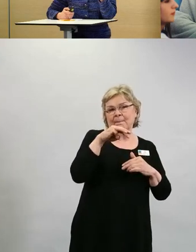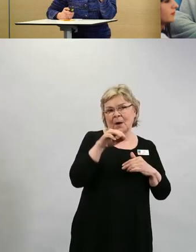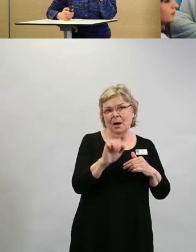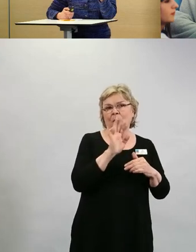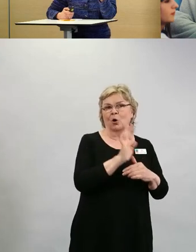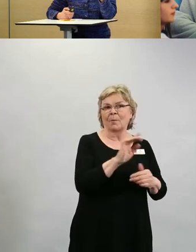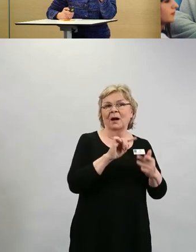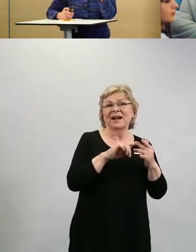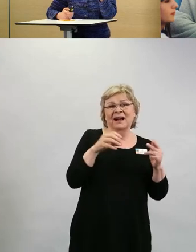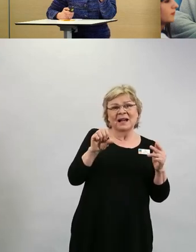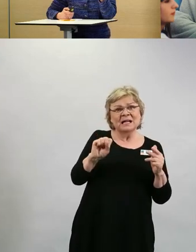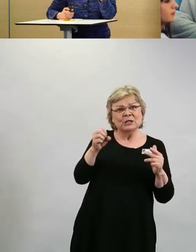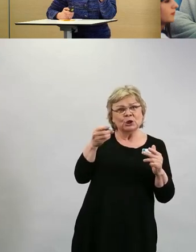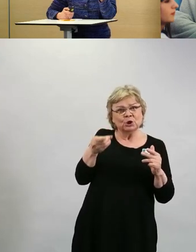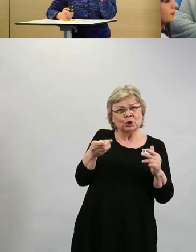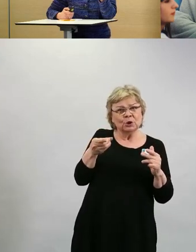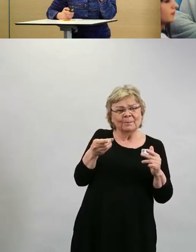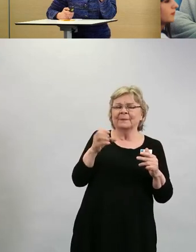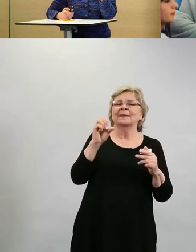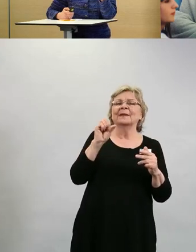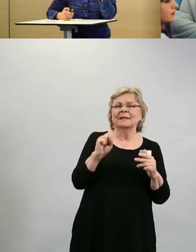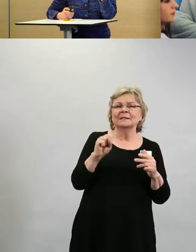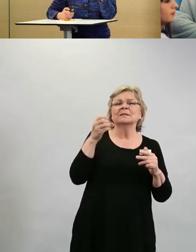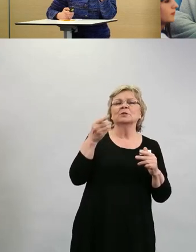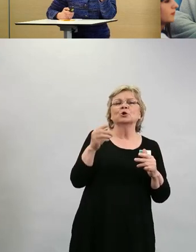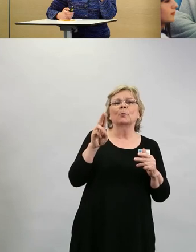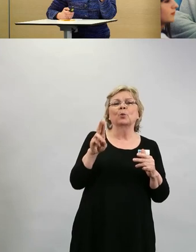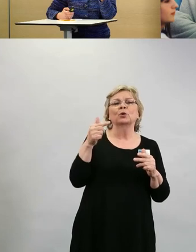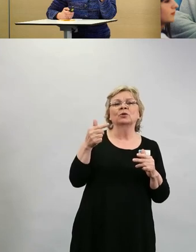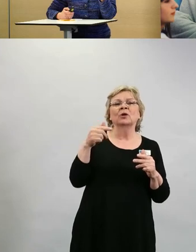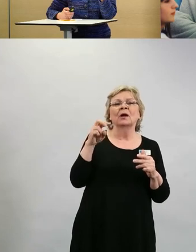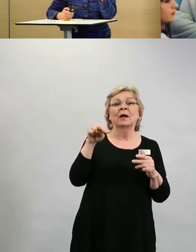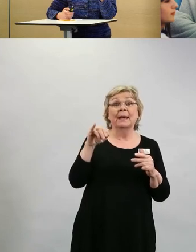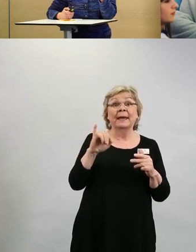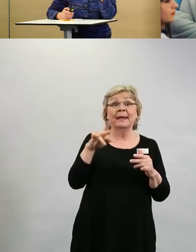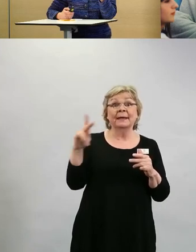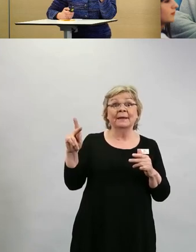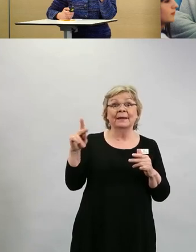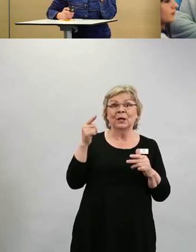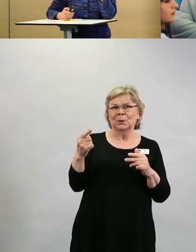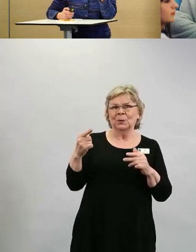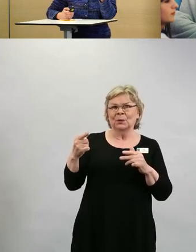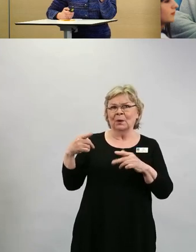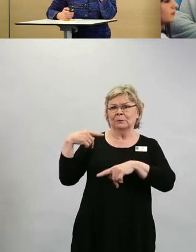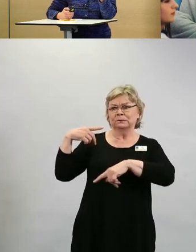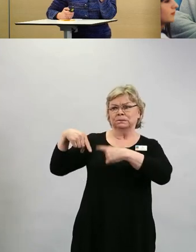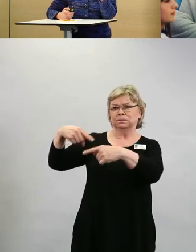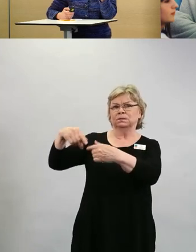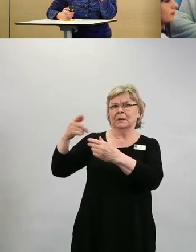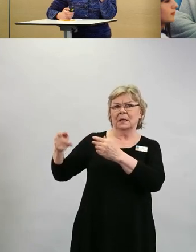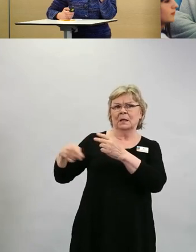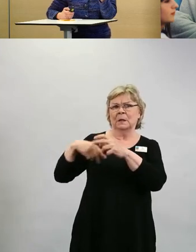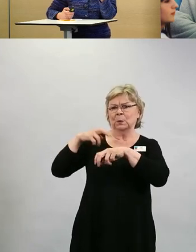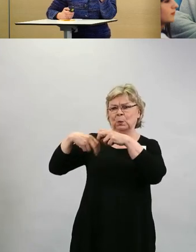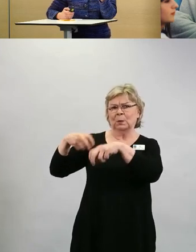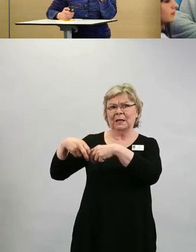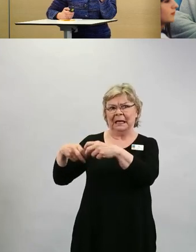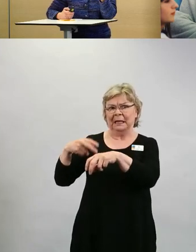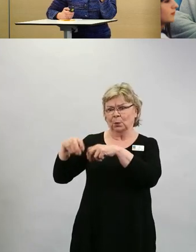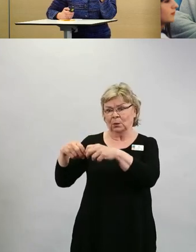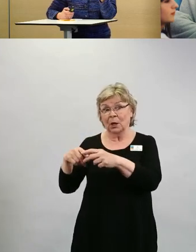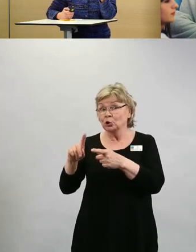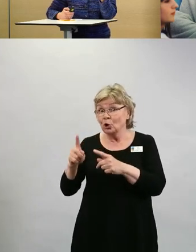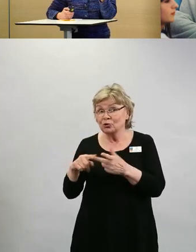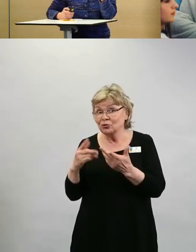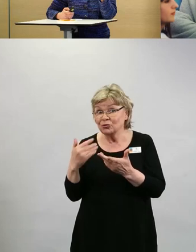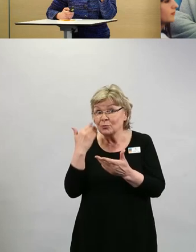Sputnik-rokote on tällä hetkellä siellä rullaavassa arvioinnissa jo. Jos se tulee saamaan